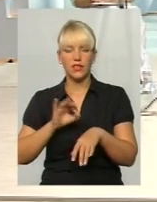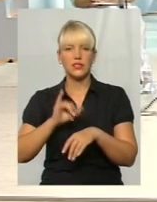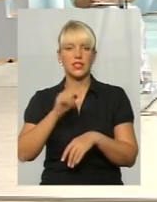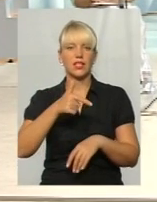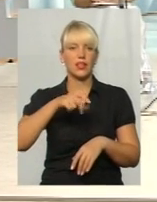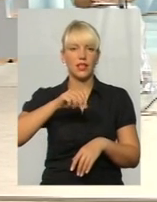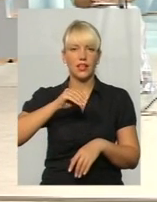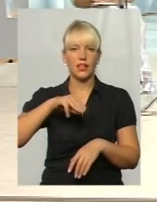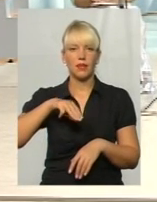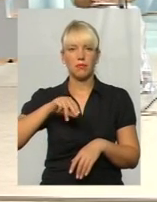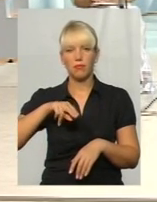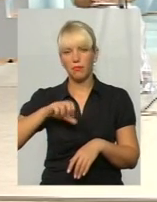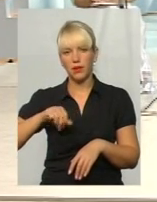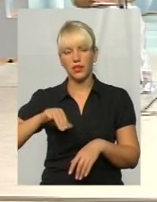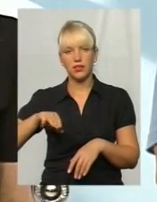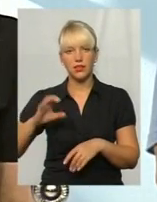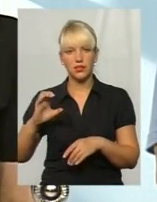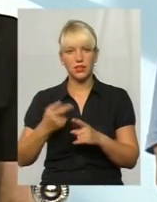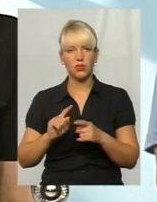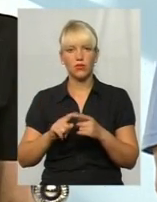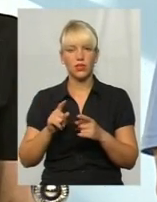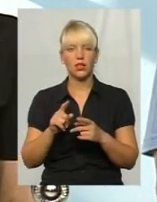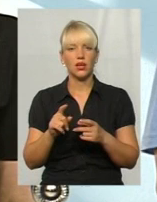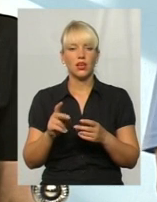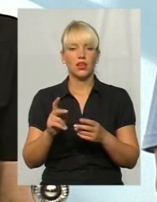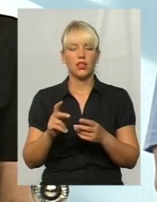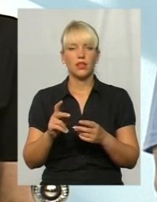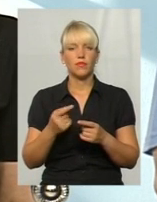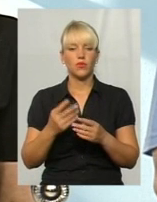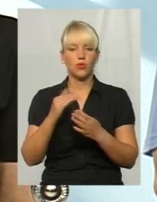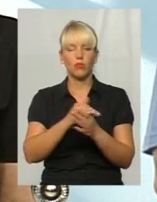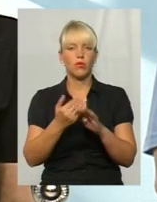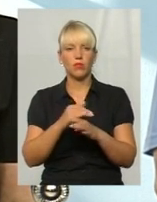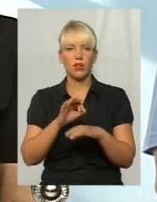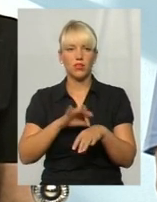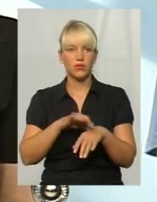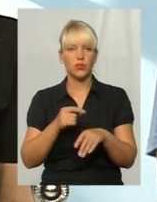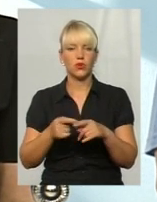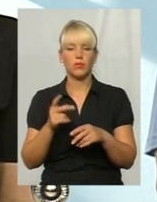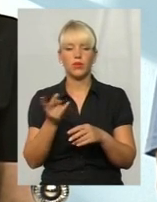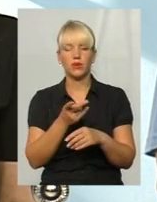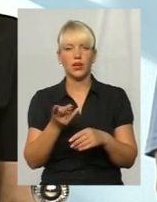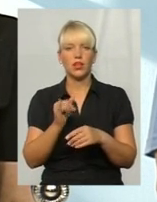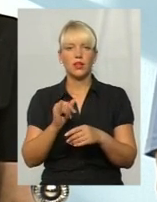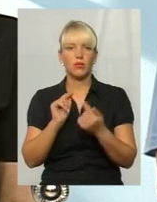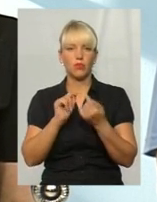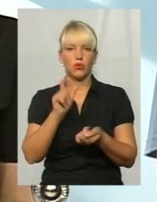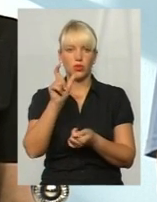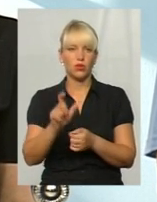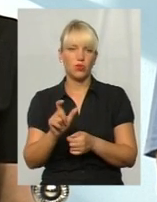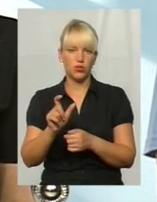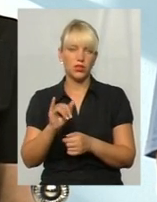агресивно перебігає, так, як вони один одному допомагають в боротьбі проти пацієнта.